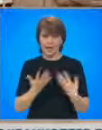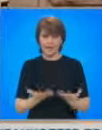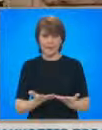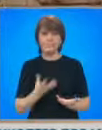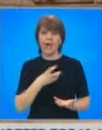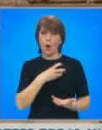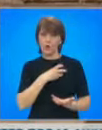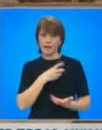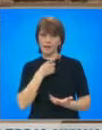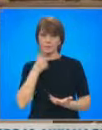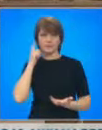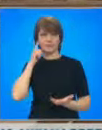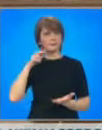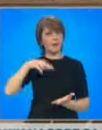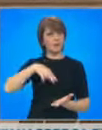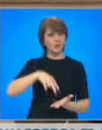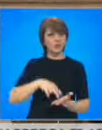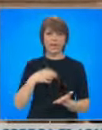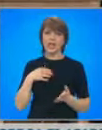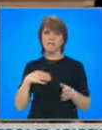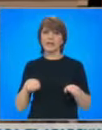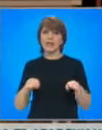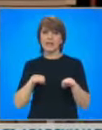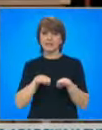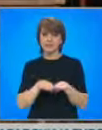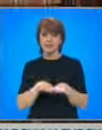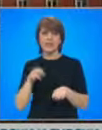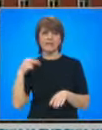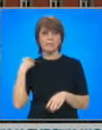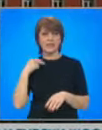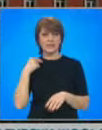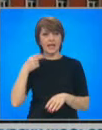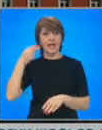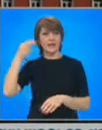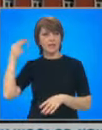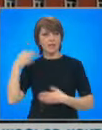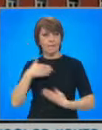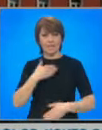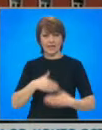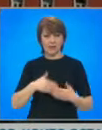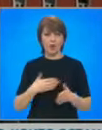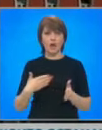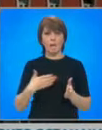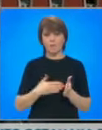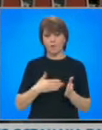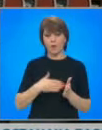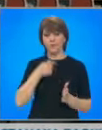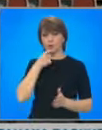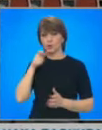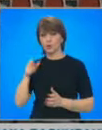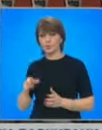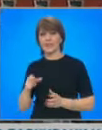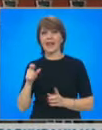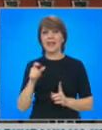ГЕРБ отчита, че позициите му имат съвпадения с тези на президента. Както по темата Македония, така и по повод думите на Радев, че